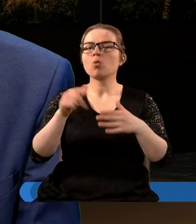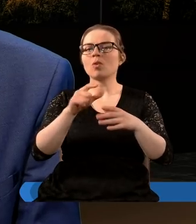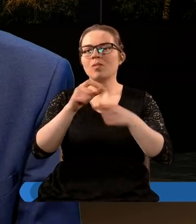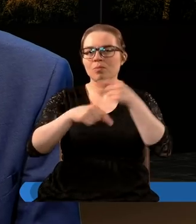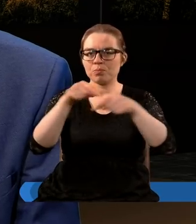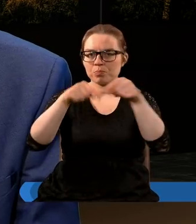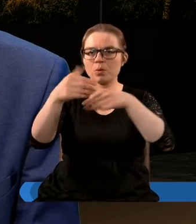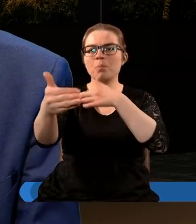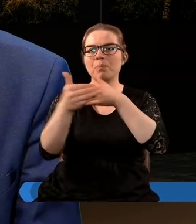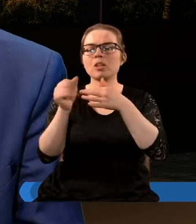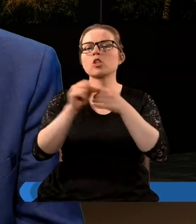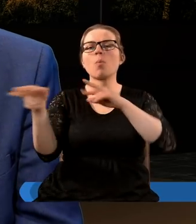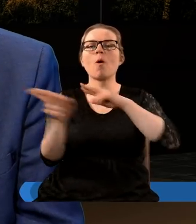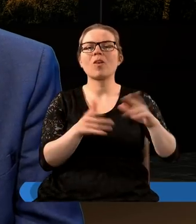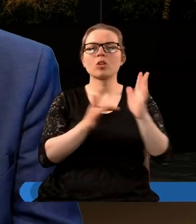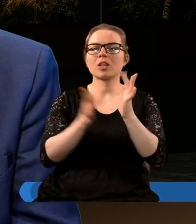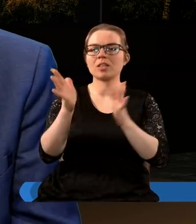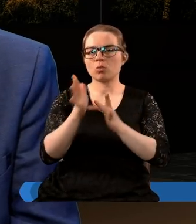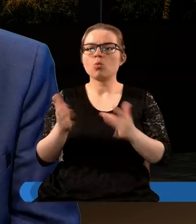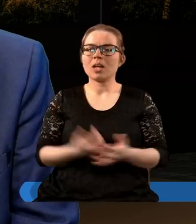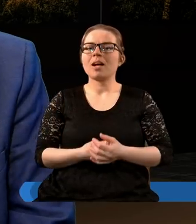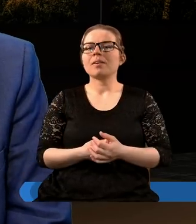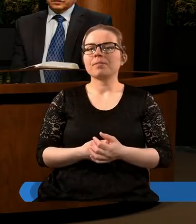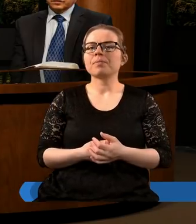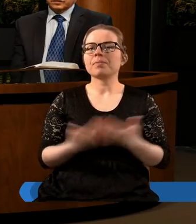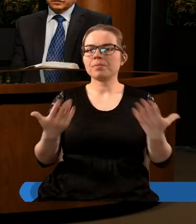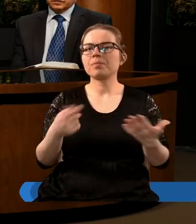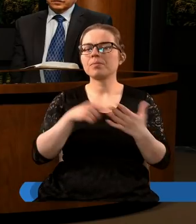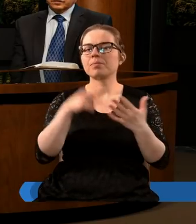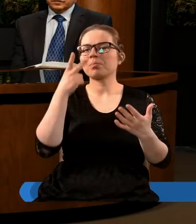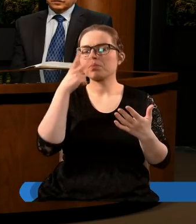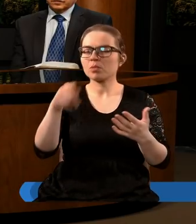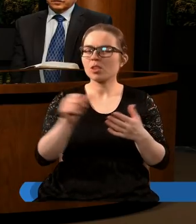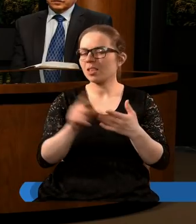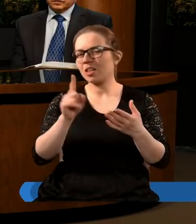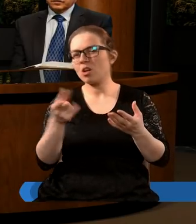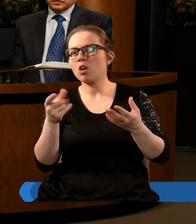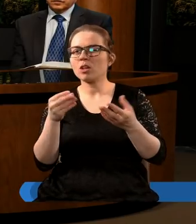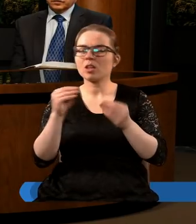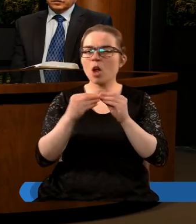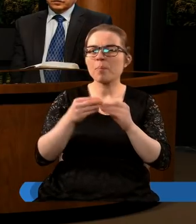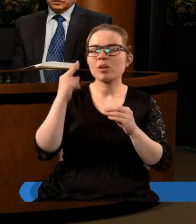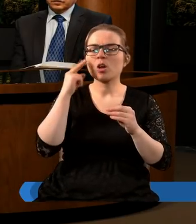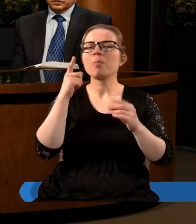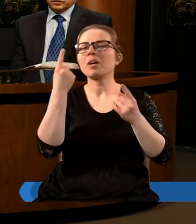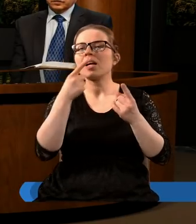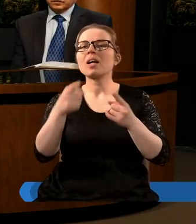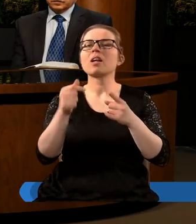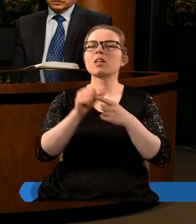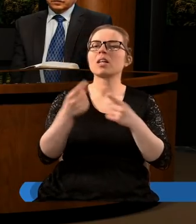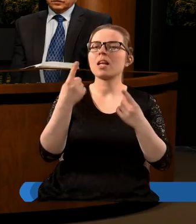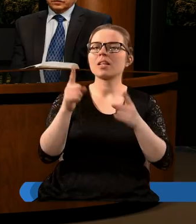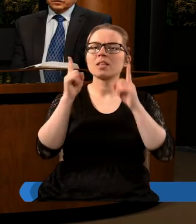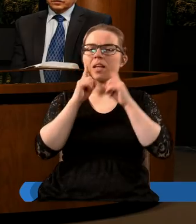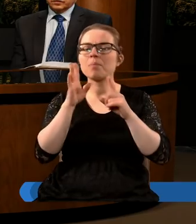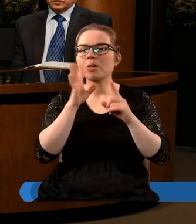proroctwa prowadzą, od powrotu Chrystusa. Tak, teraz próbuję to zrozumieć, bo to jest skomplikowany tekst. Ten ósmy, to jest naprawdę